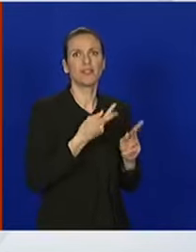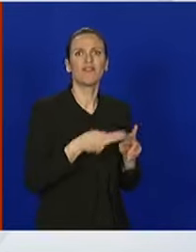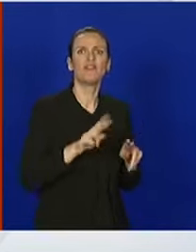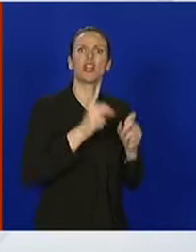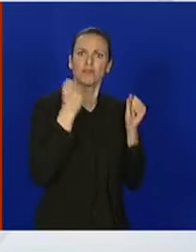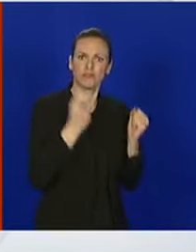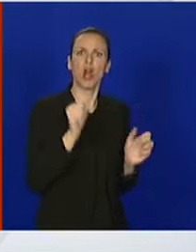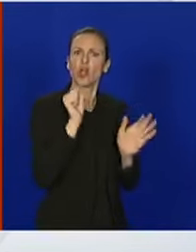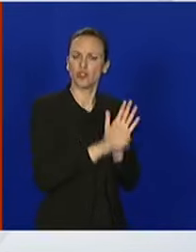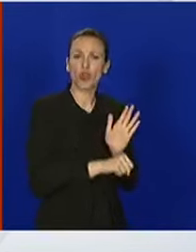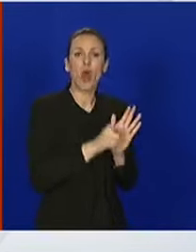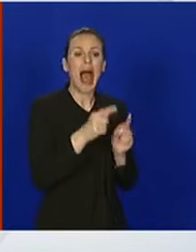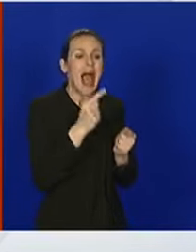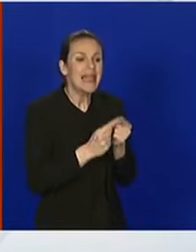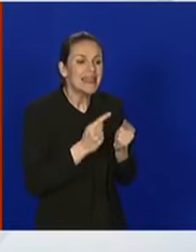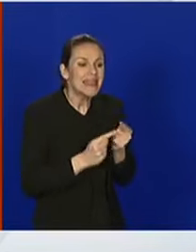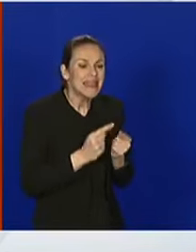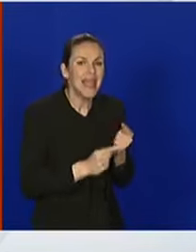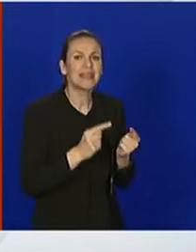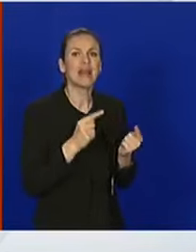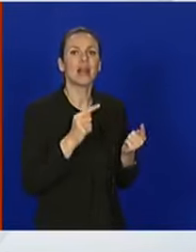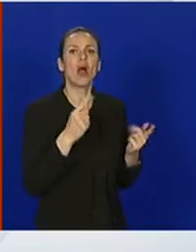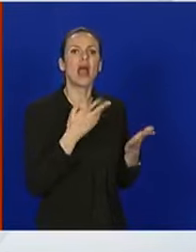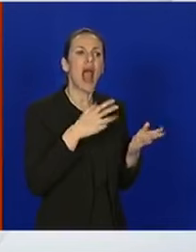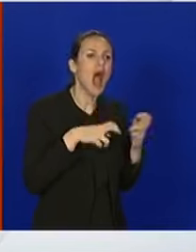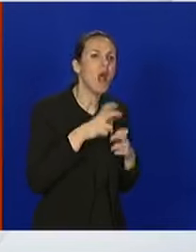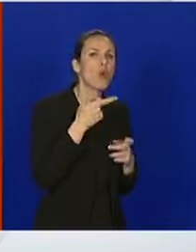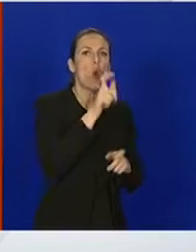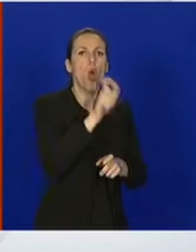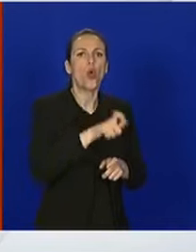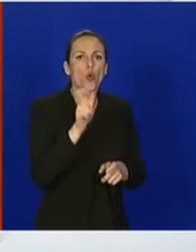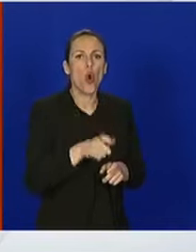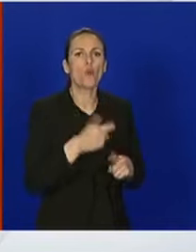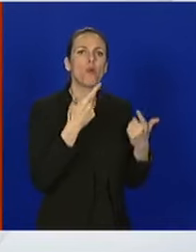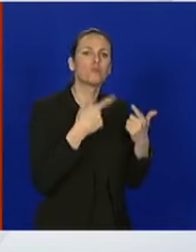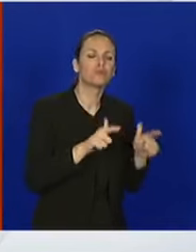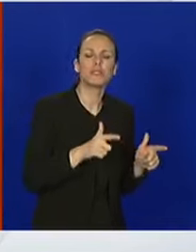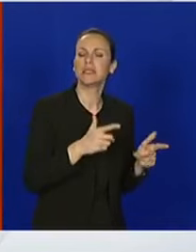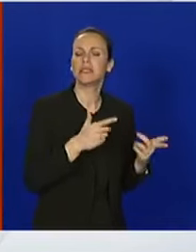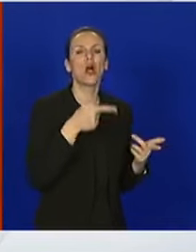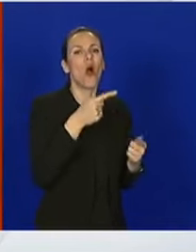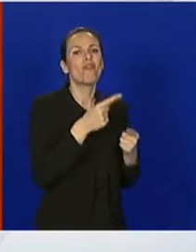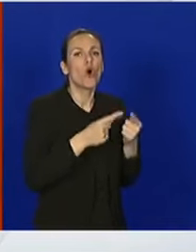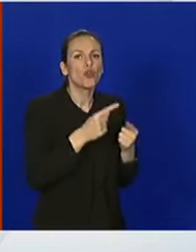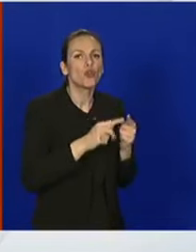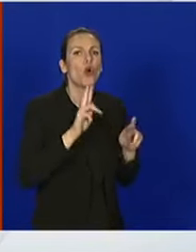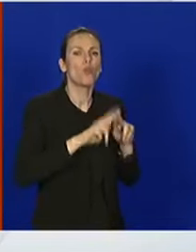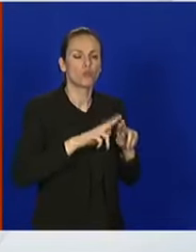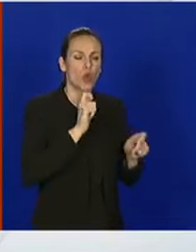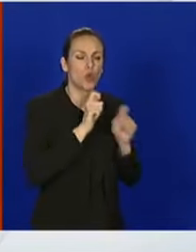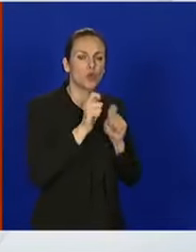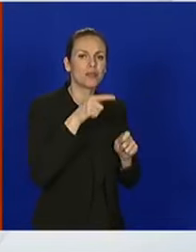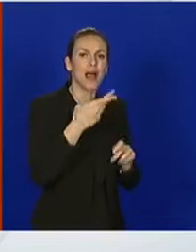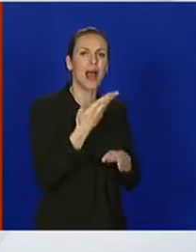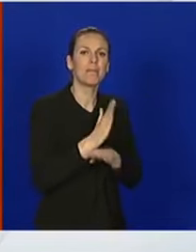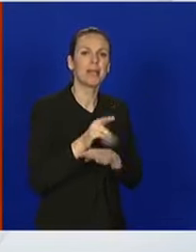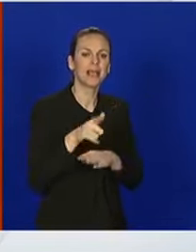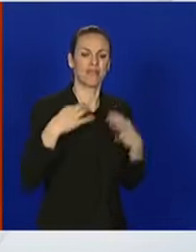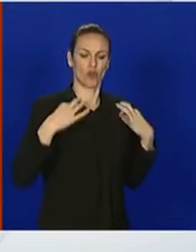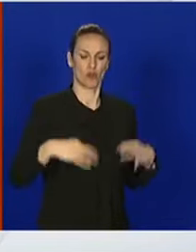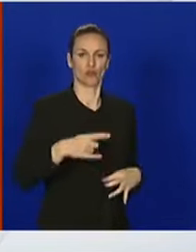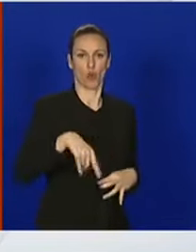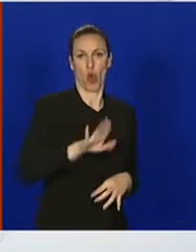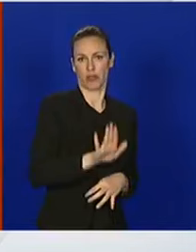a ovim nekim detaljima, koridorima kretanja i koliki broj ljudi će biti dopušten, te detalje ćemo usuglasiti sa predstavnicima struke,